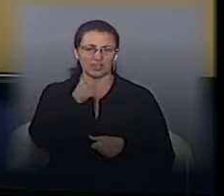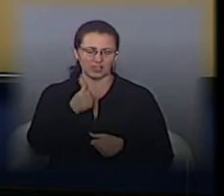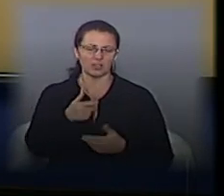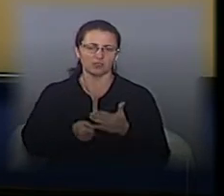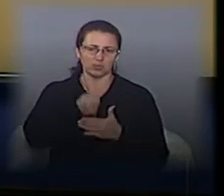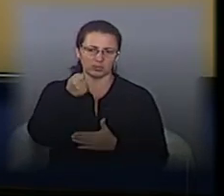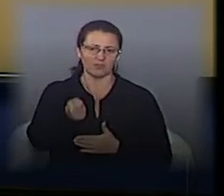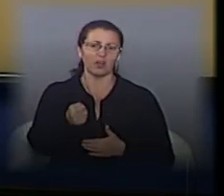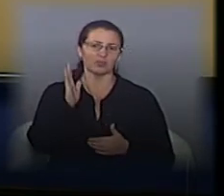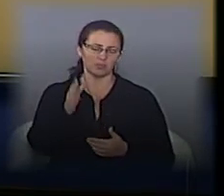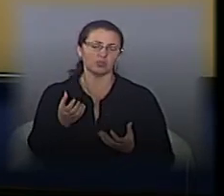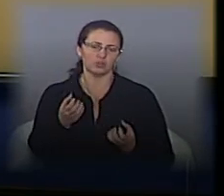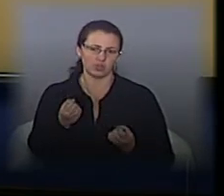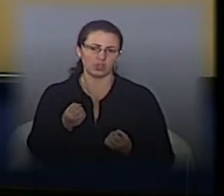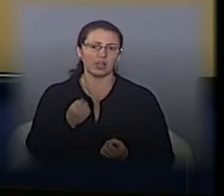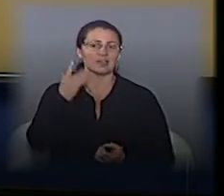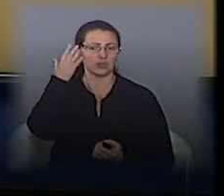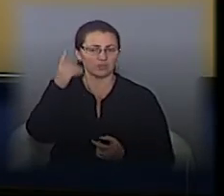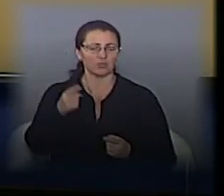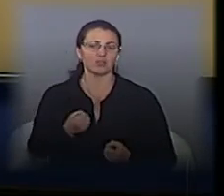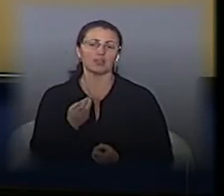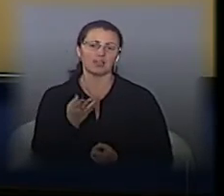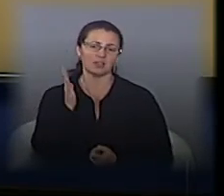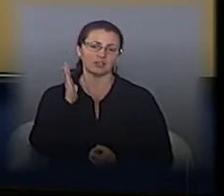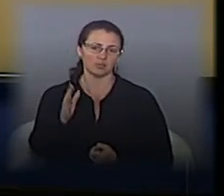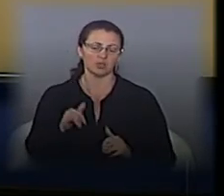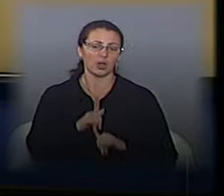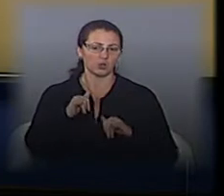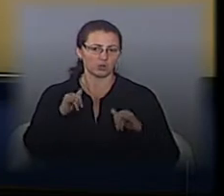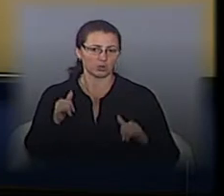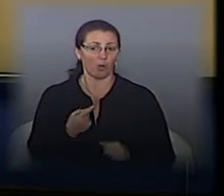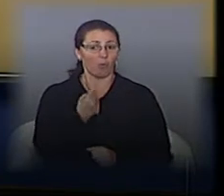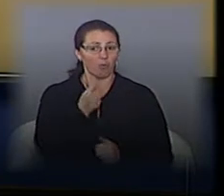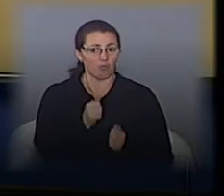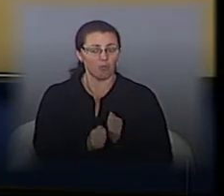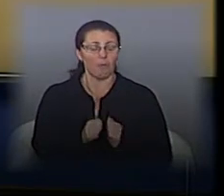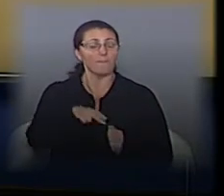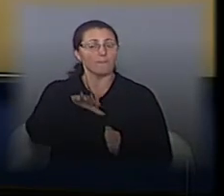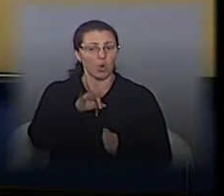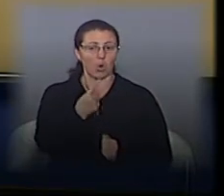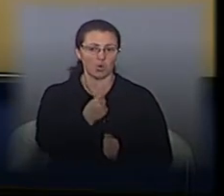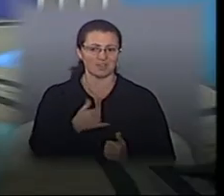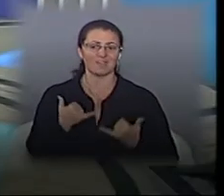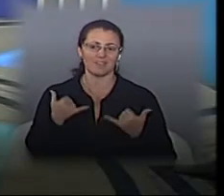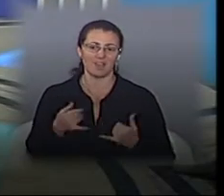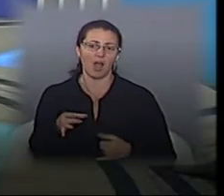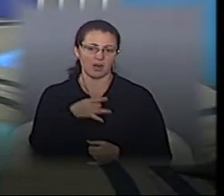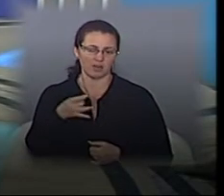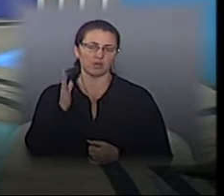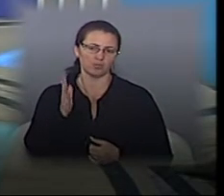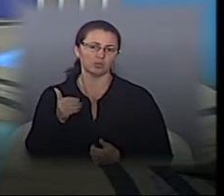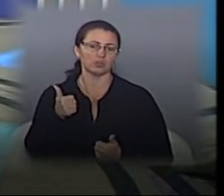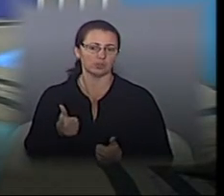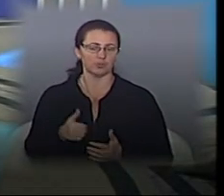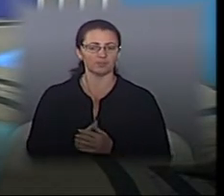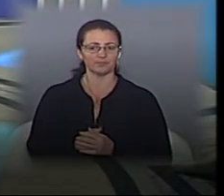наступні роки, і сподіваюся, що кількість буде зростати. Я кажу, що принаймні по одній для району це би було добре. Дорожній контроль Львів,